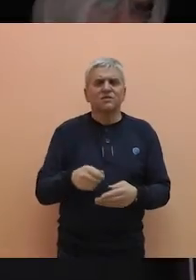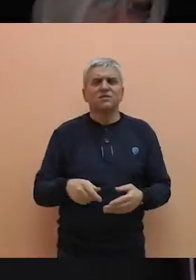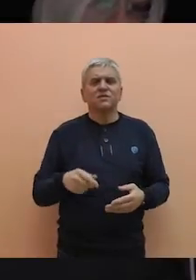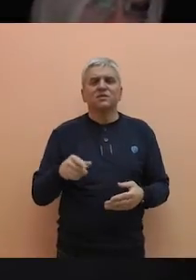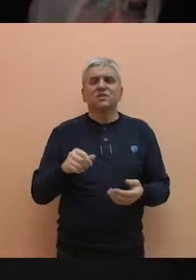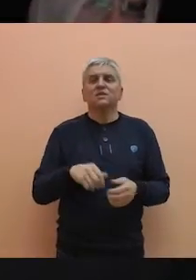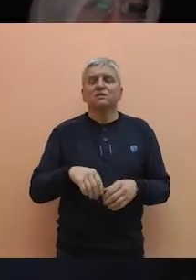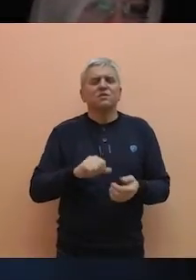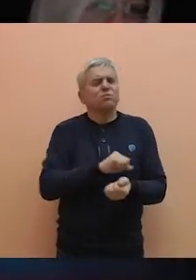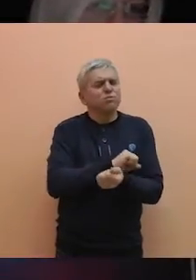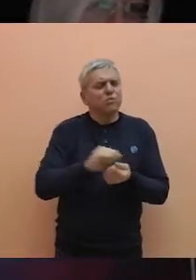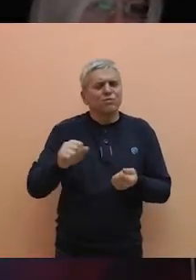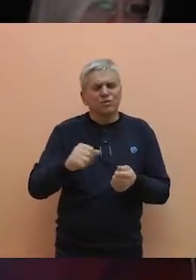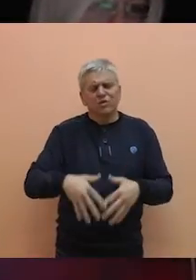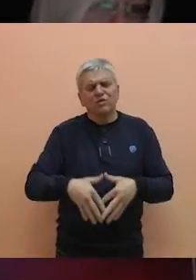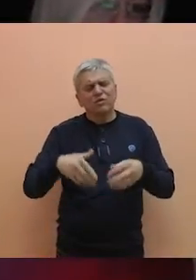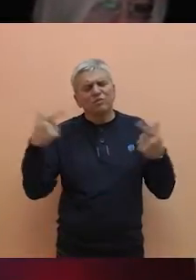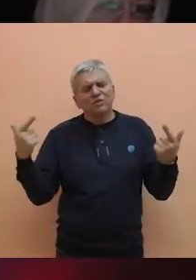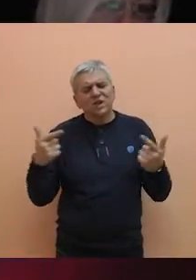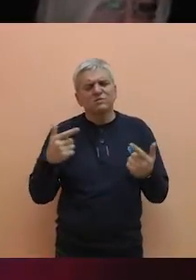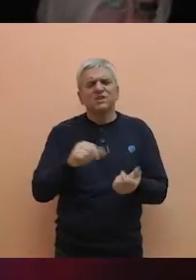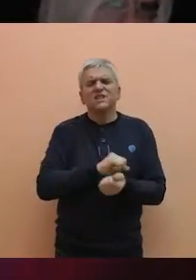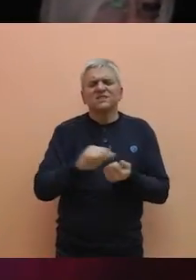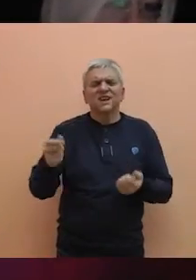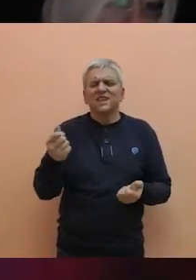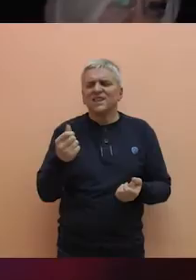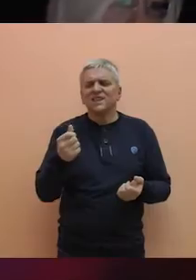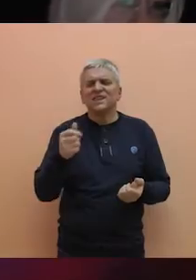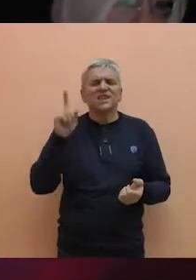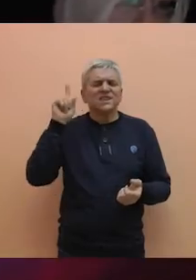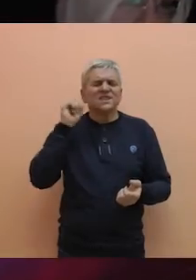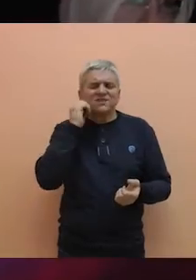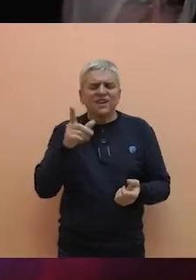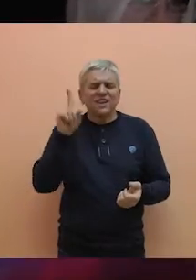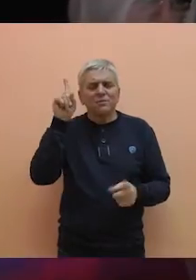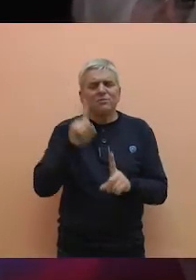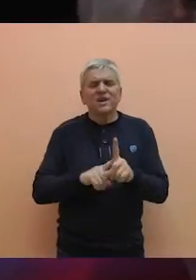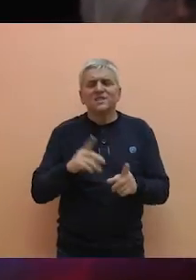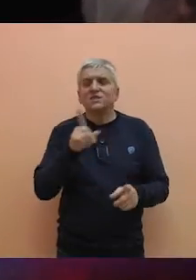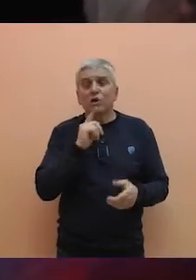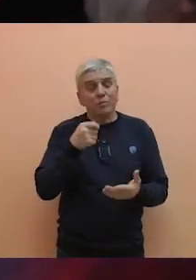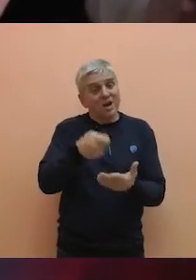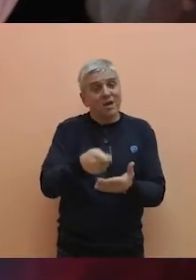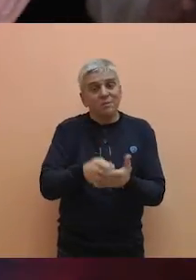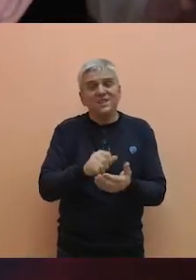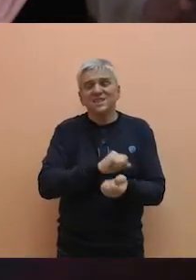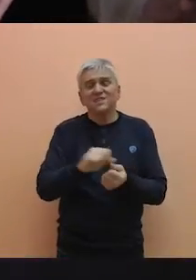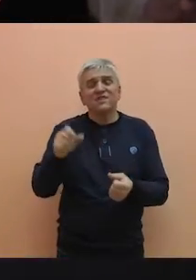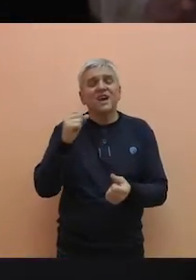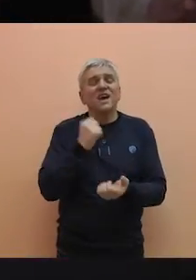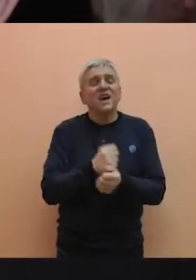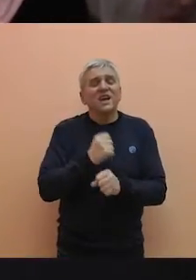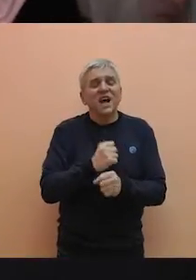slično. Potpuno transparentnost znači svi ugovori objavljeni, svaki dinar, svaki mesec objavljuje kome je uplaćen, sve